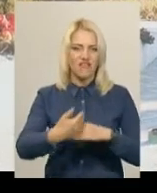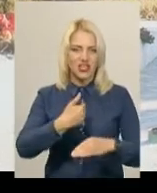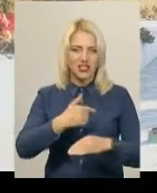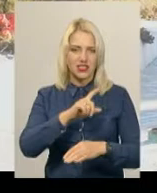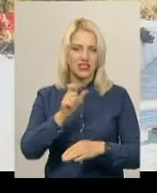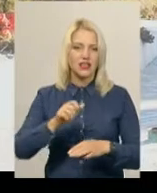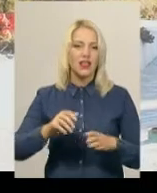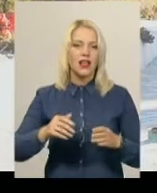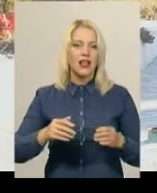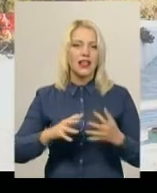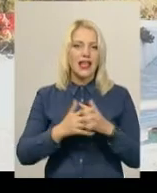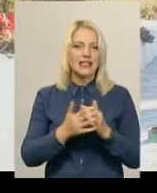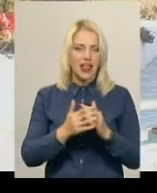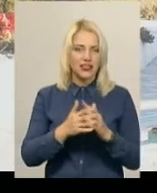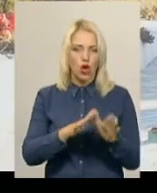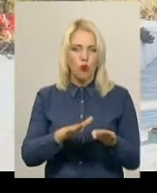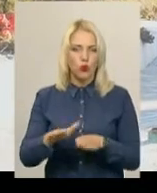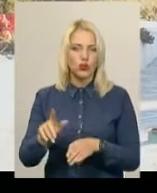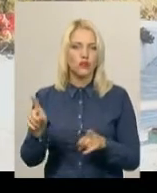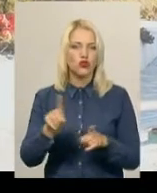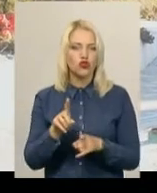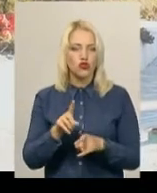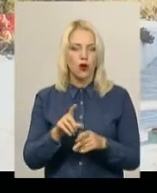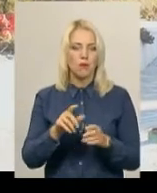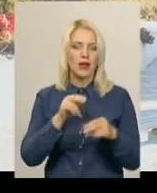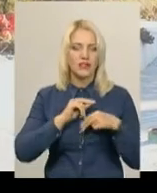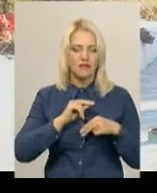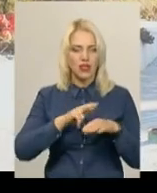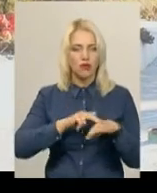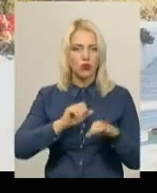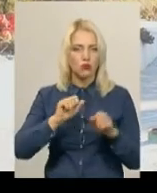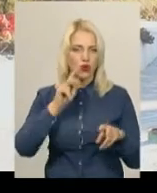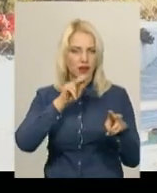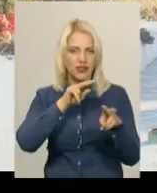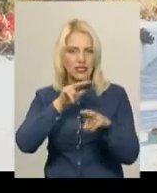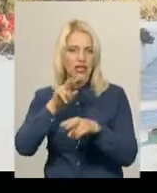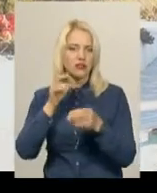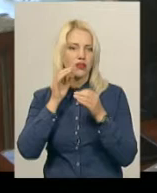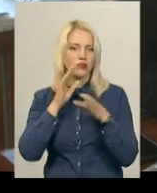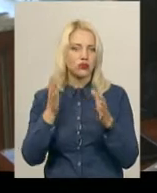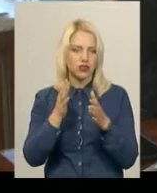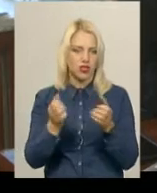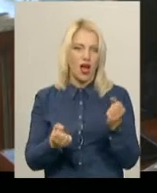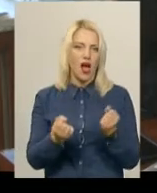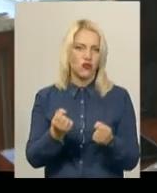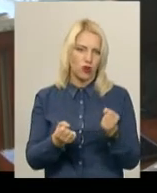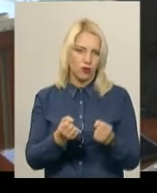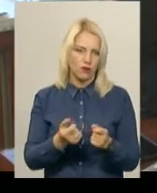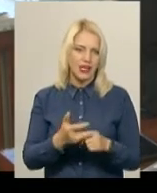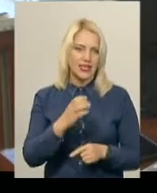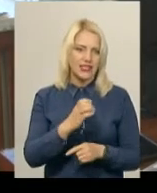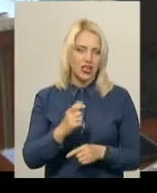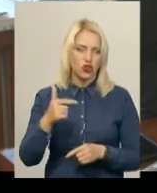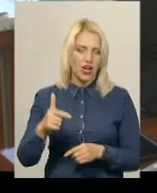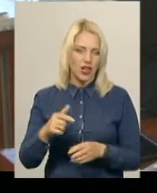працівники поліції могли відстежити якийсь автомобіль проїд. Сергій Гончаренко дільничним